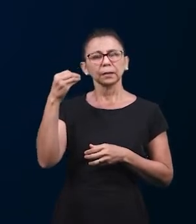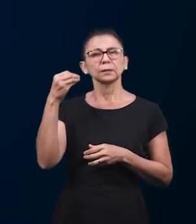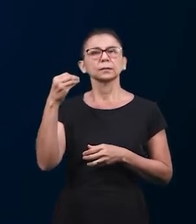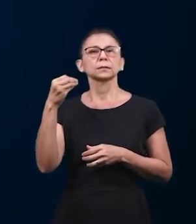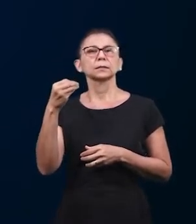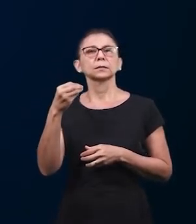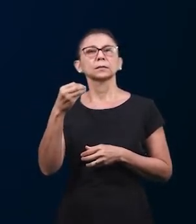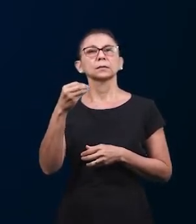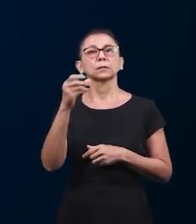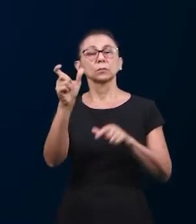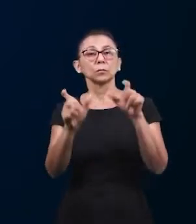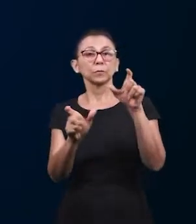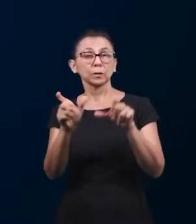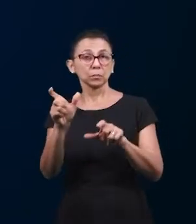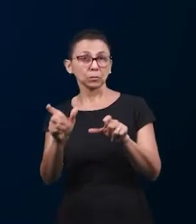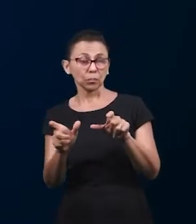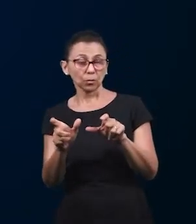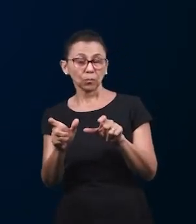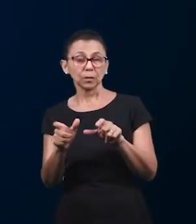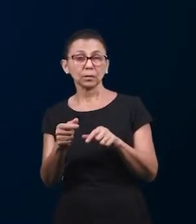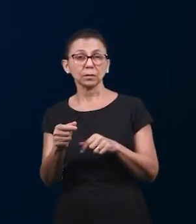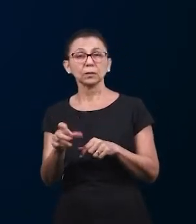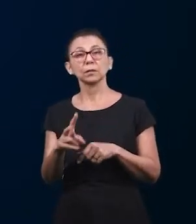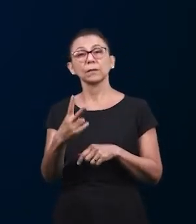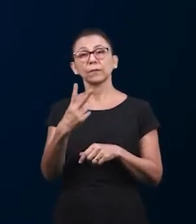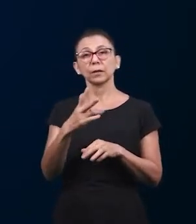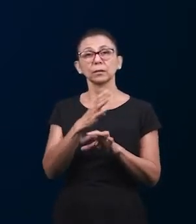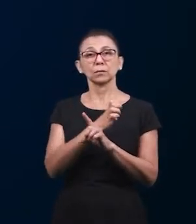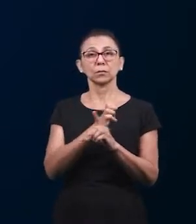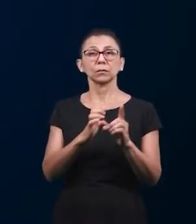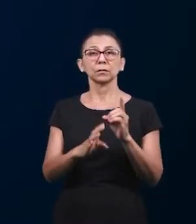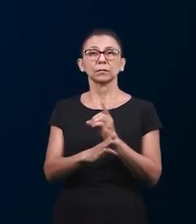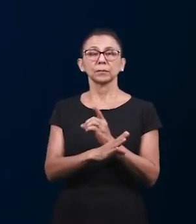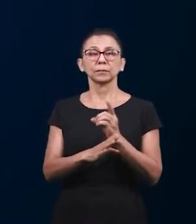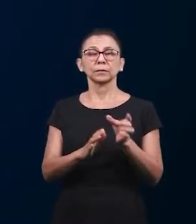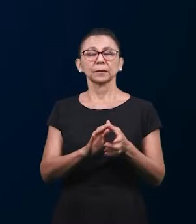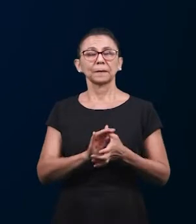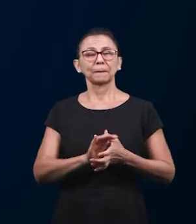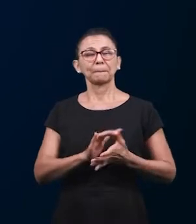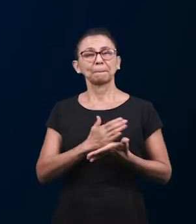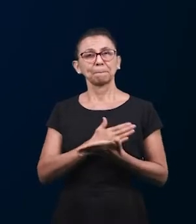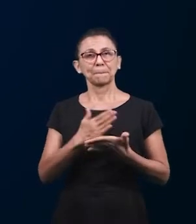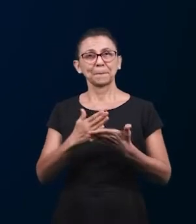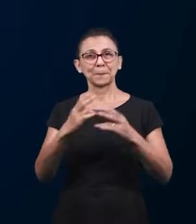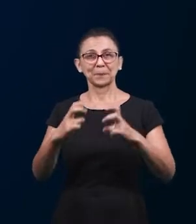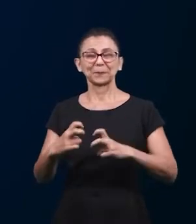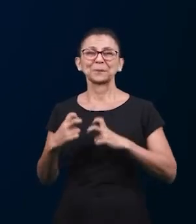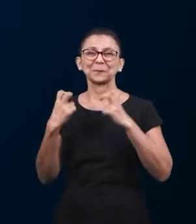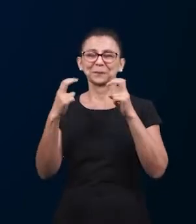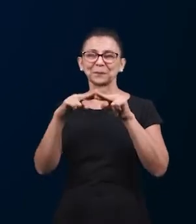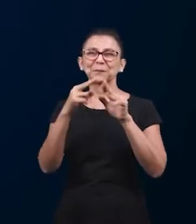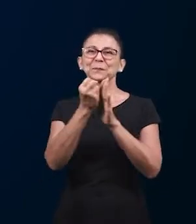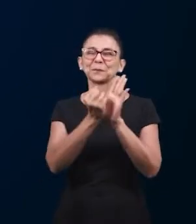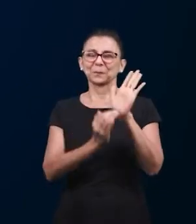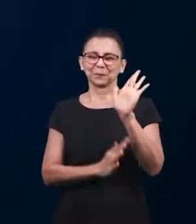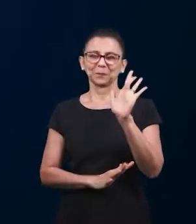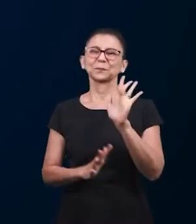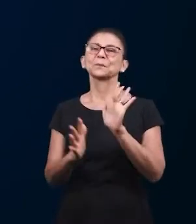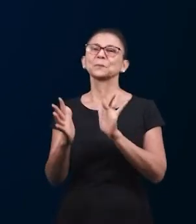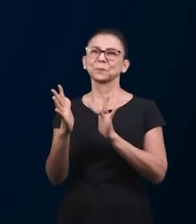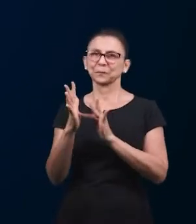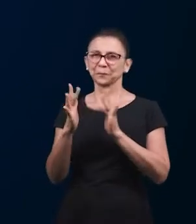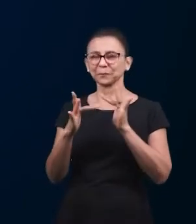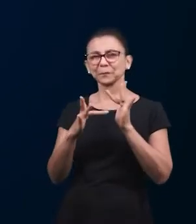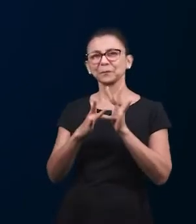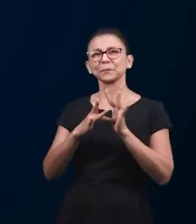школы. И сегодня мы начнем нашу программу, взывая о